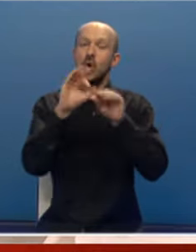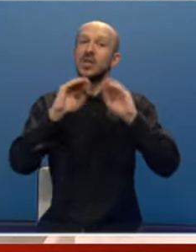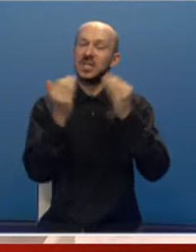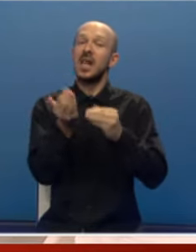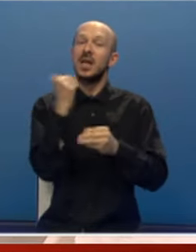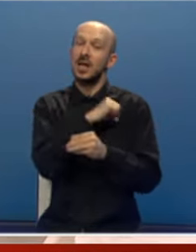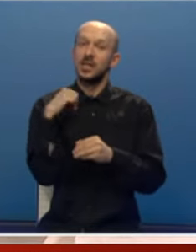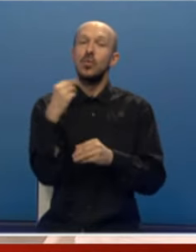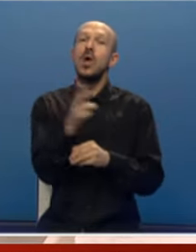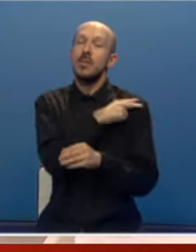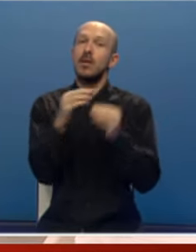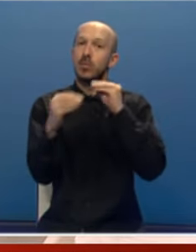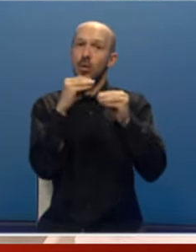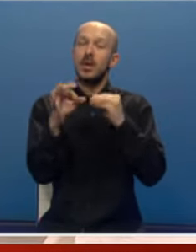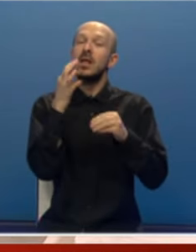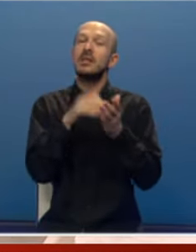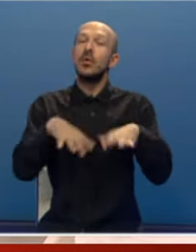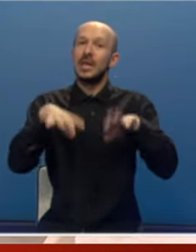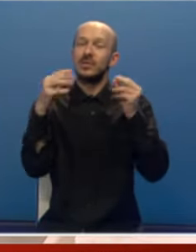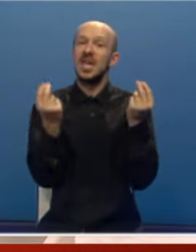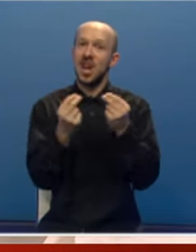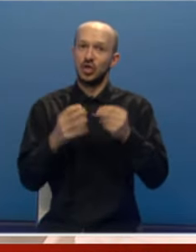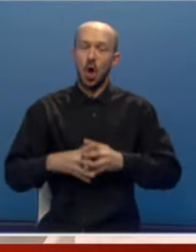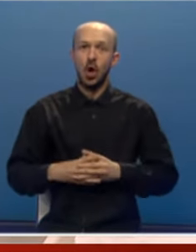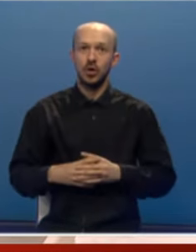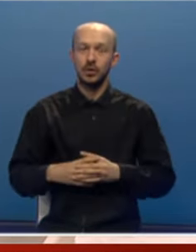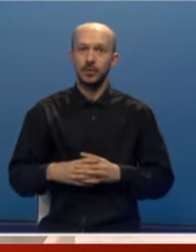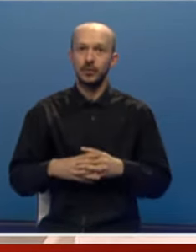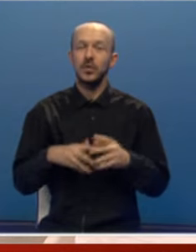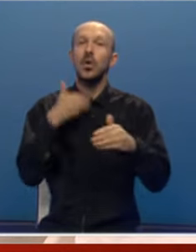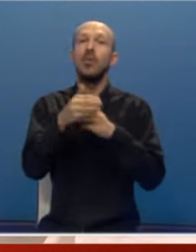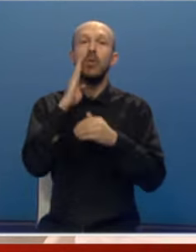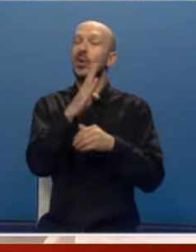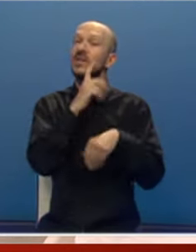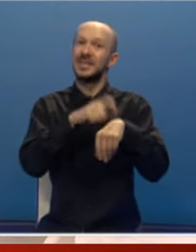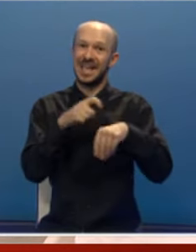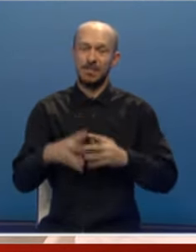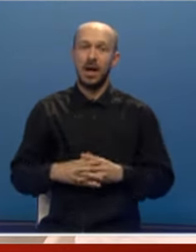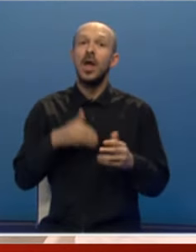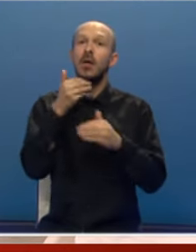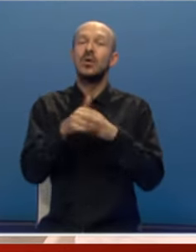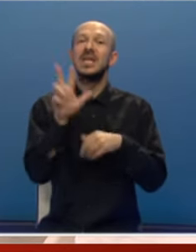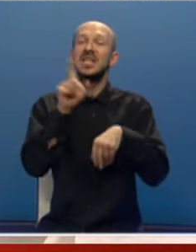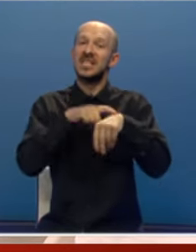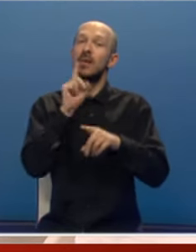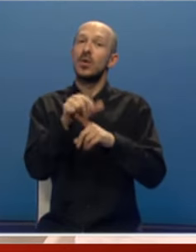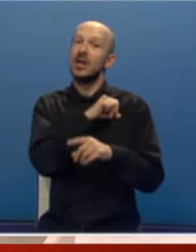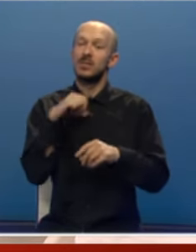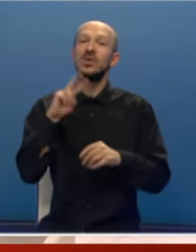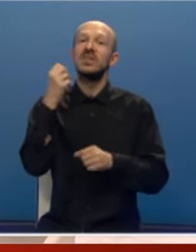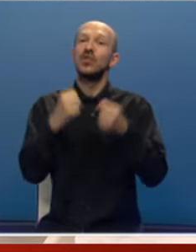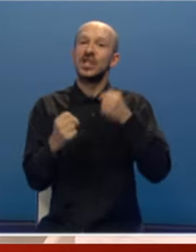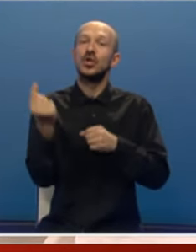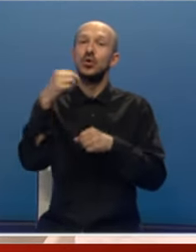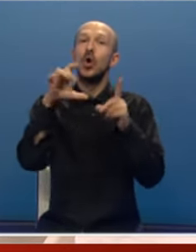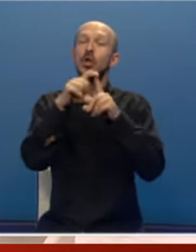Ranije smo imali problem kad trebamo diagnostikovati nešto u popodnevim, da kažem, satima, posle tri sata. Morali smo zato začati da